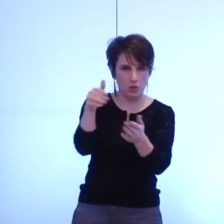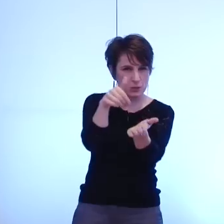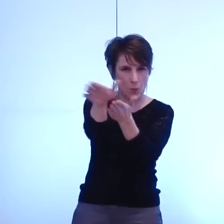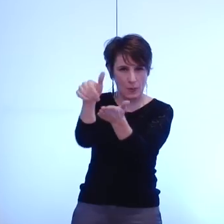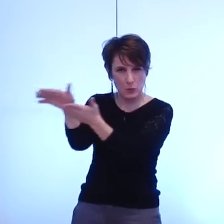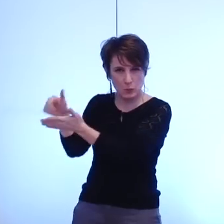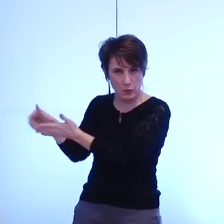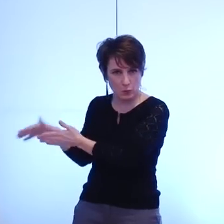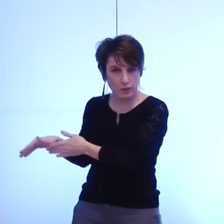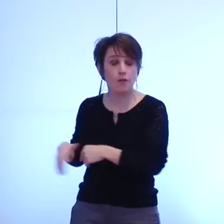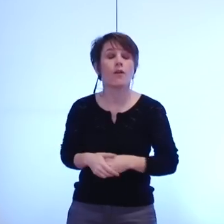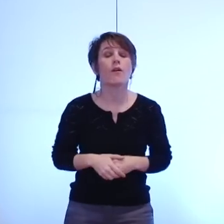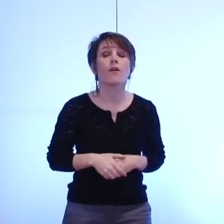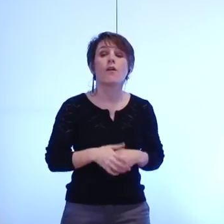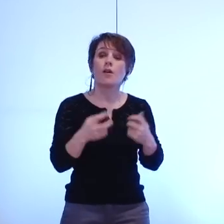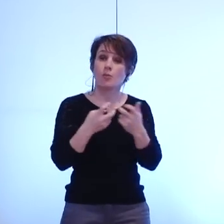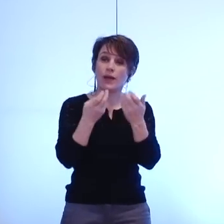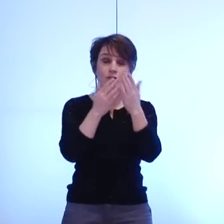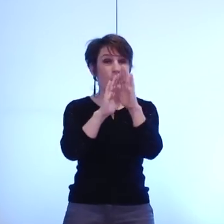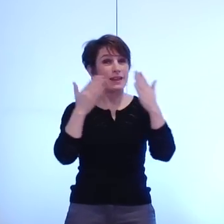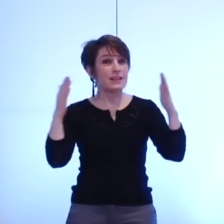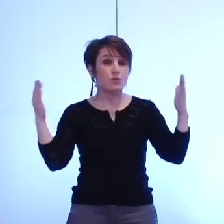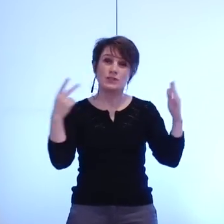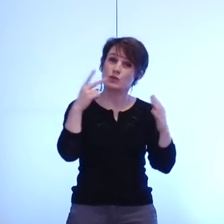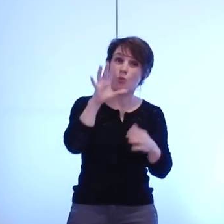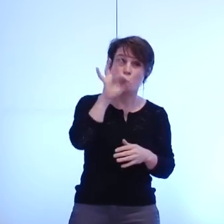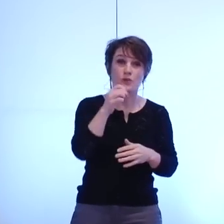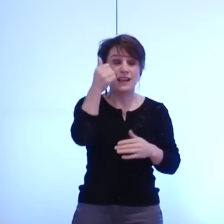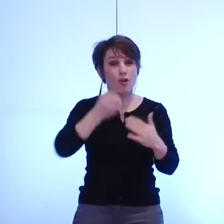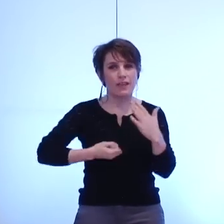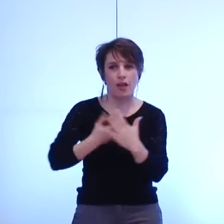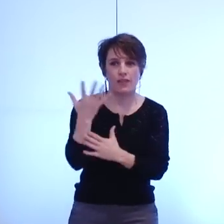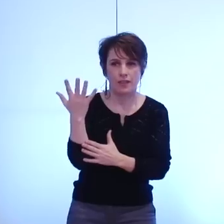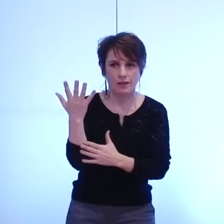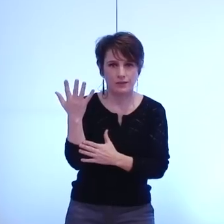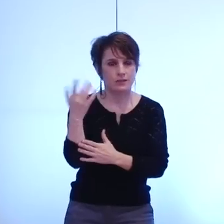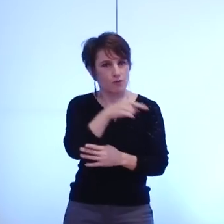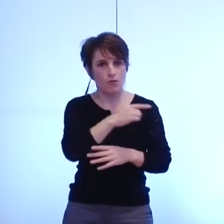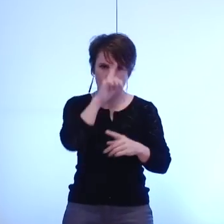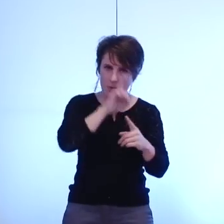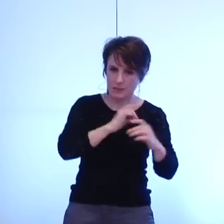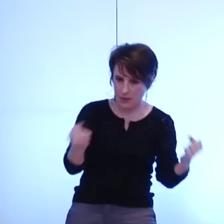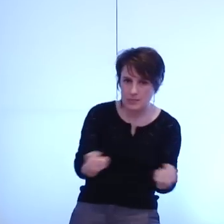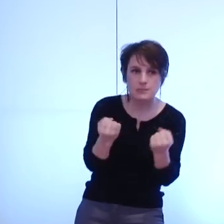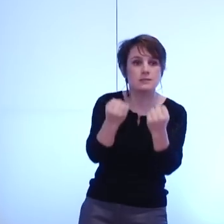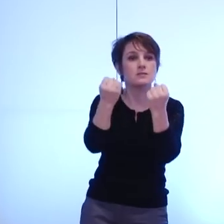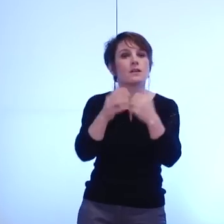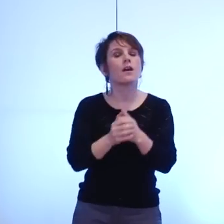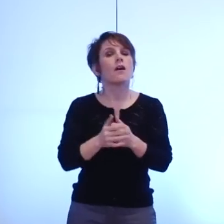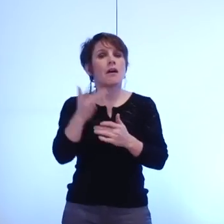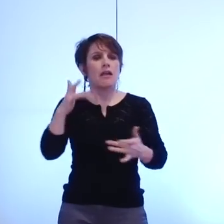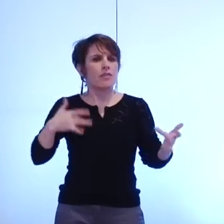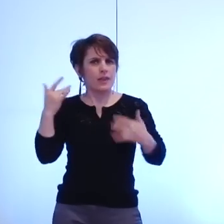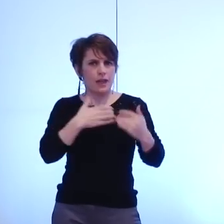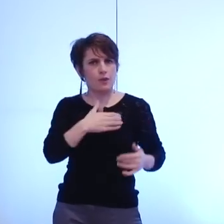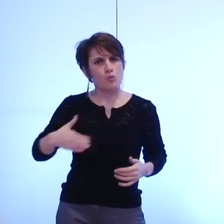soutenir financièrement une exposition de 51 artistes contre la 51. Vous avez interdit au théâtre municipal